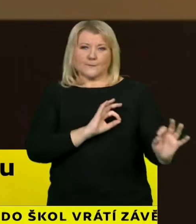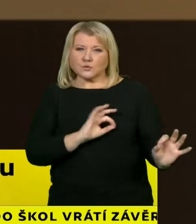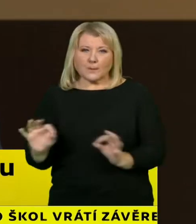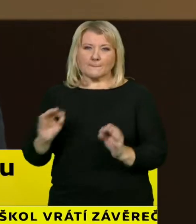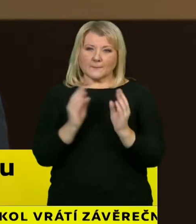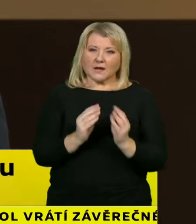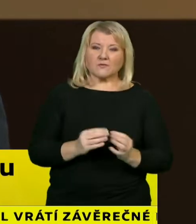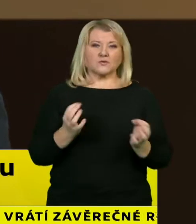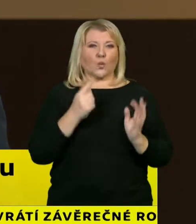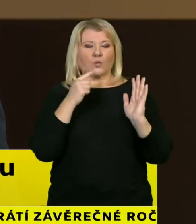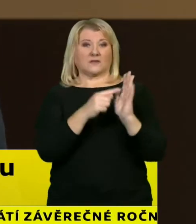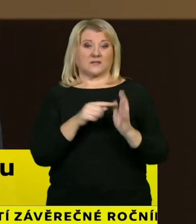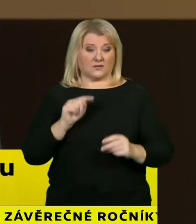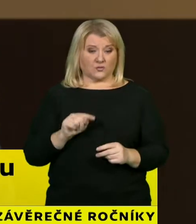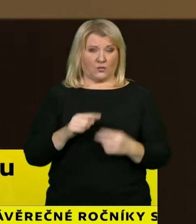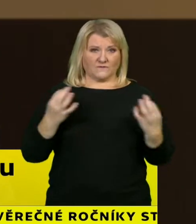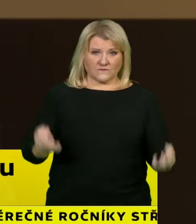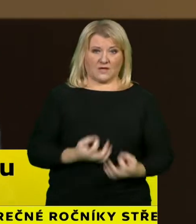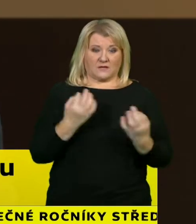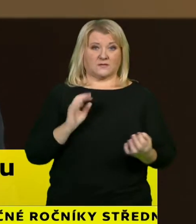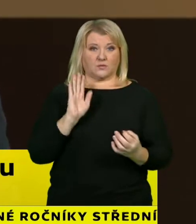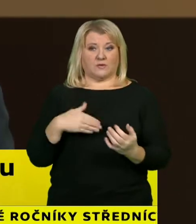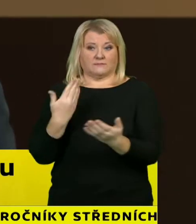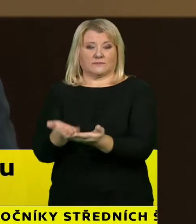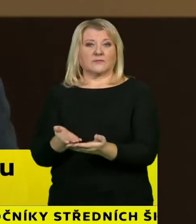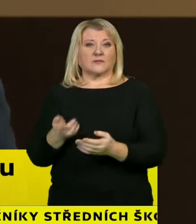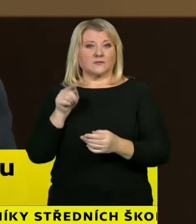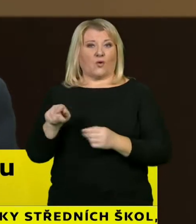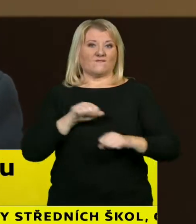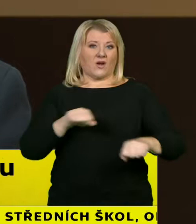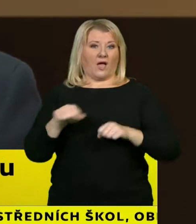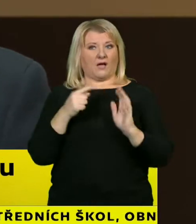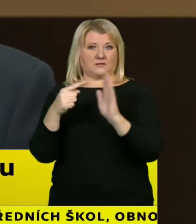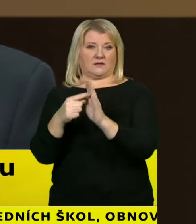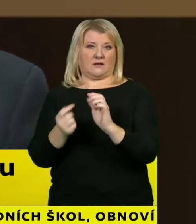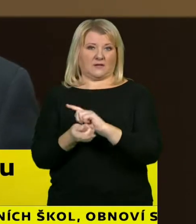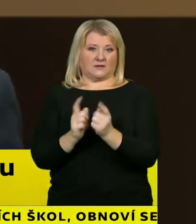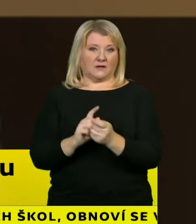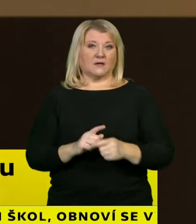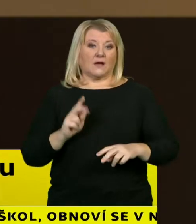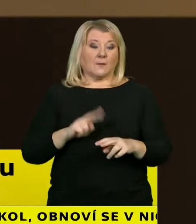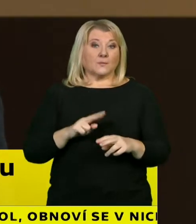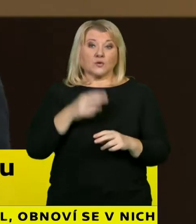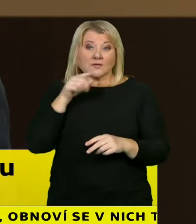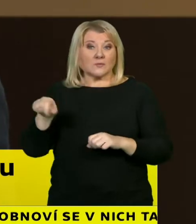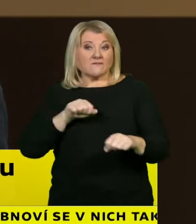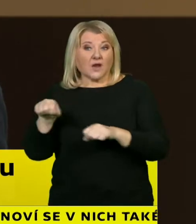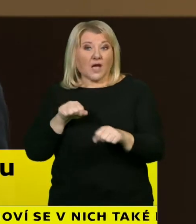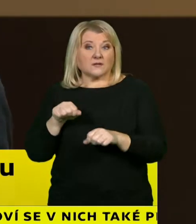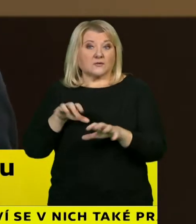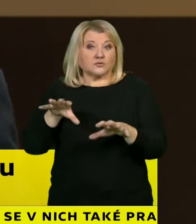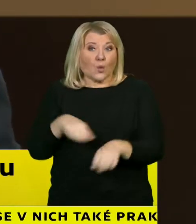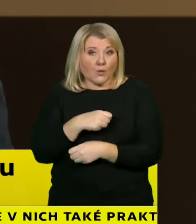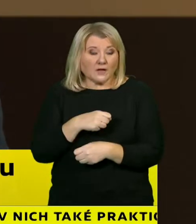představili, je něco, s čími my půjdeme v pátek na jednání vlády a všechno se to stane tehdy, jestli s tím vláda pochopitelně